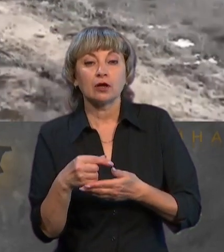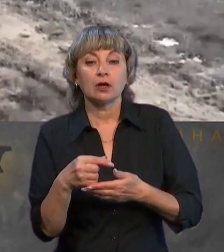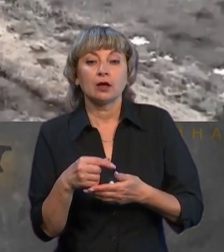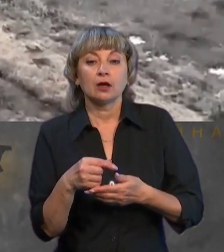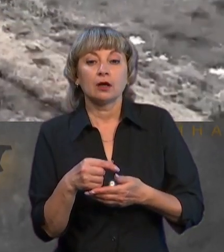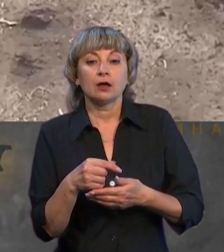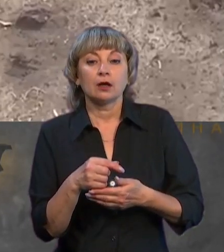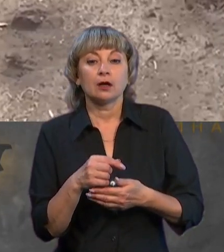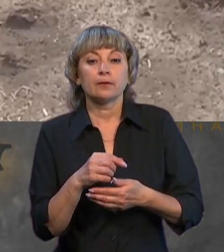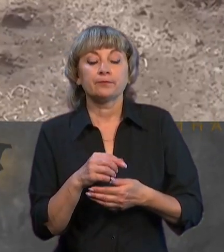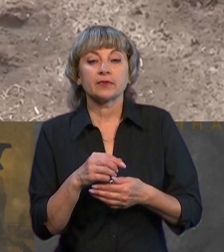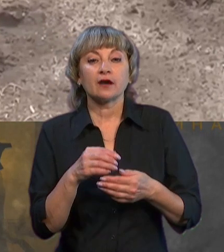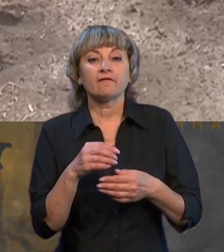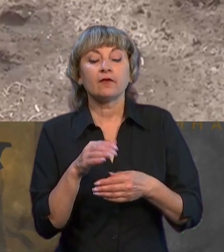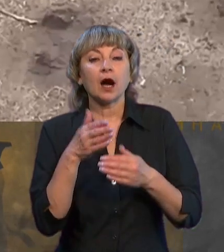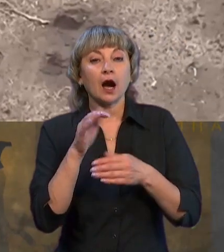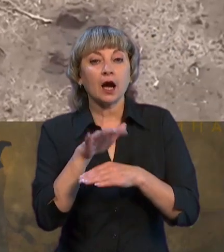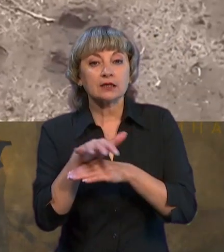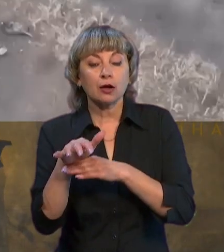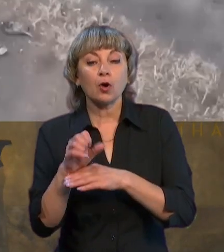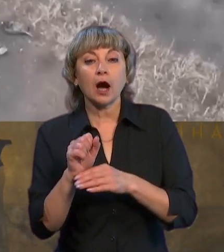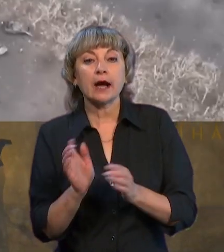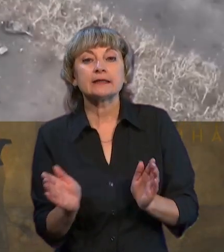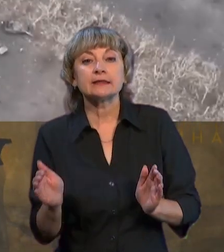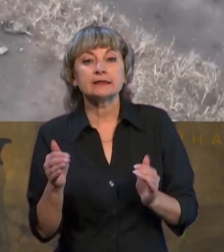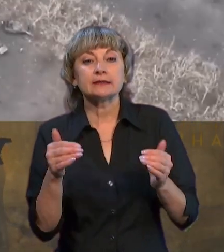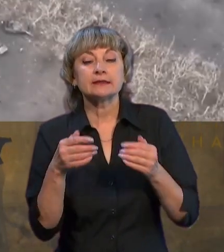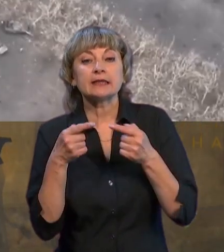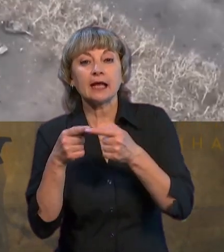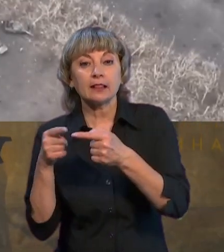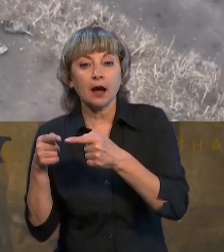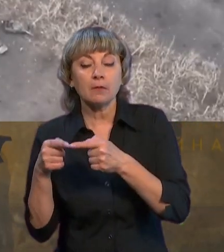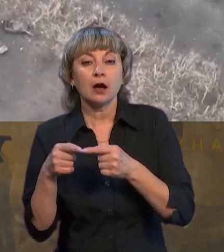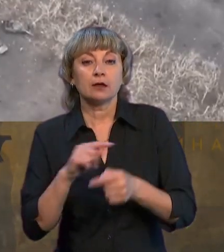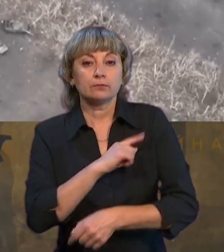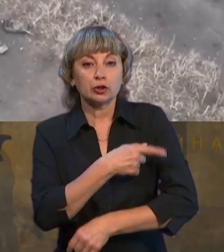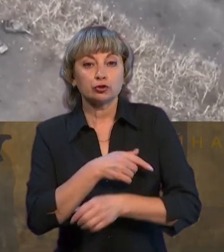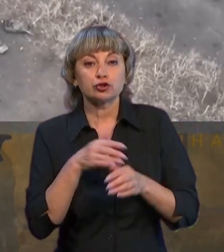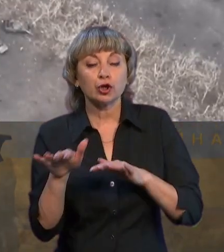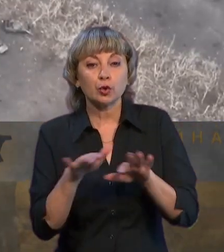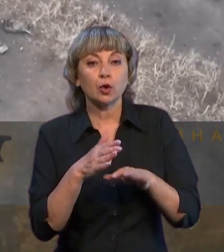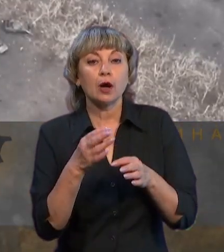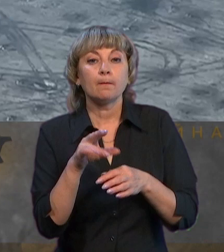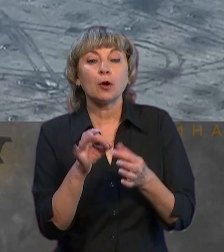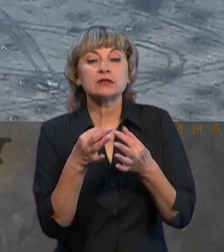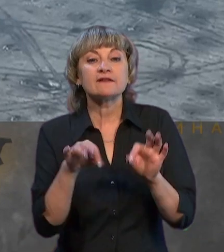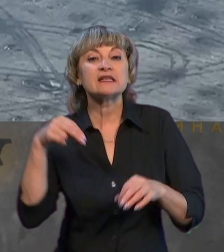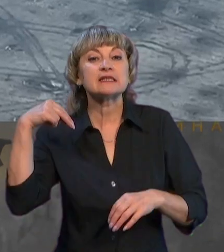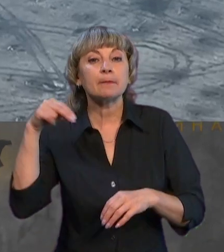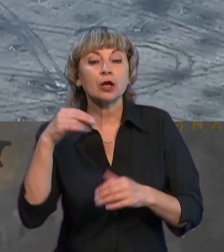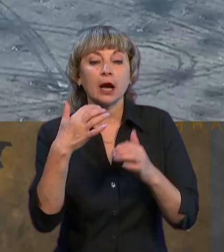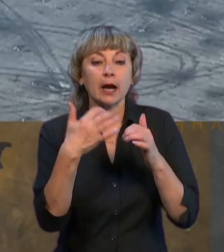не в лобову атаку, а вже по тилам. Це забезпечує якраз потужний рух наш позвільних за Порізькою,